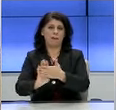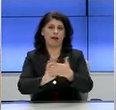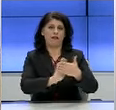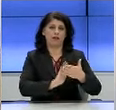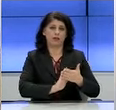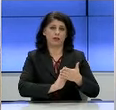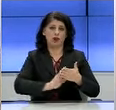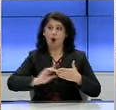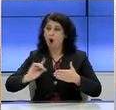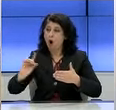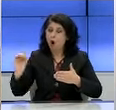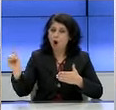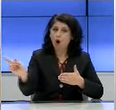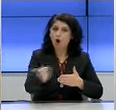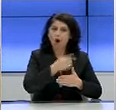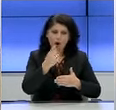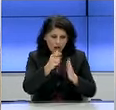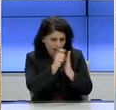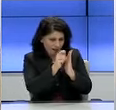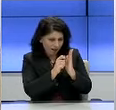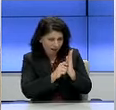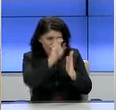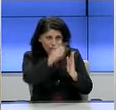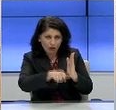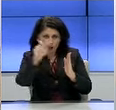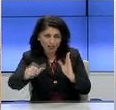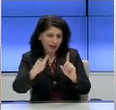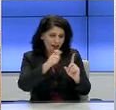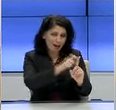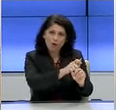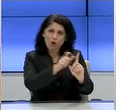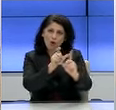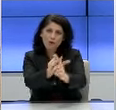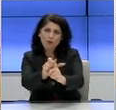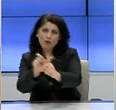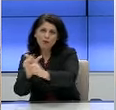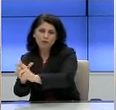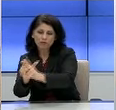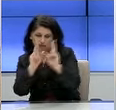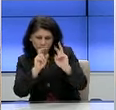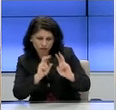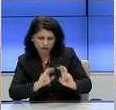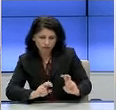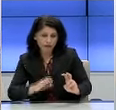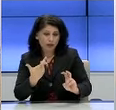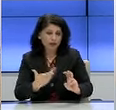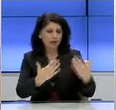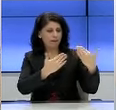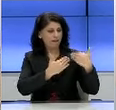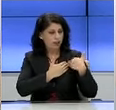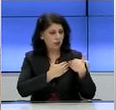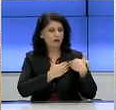Όλοι, μα όλοι, ειχνηλατήθηκαν, απομονώθηκαν και ερευνήθηκαν επιδημιολογικά με